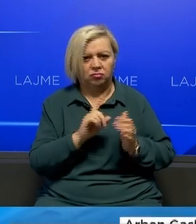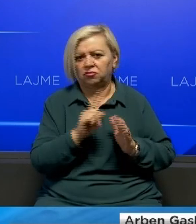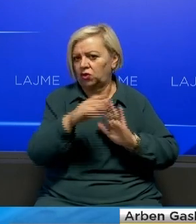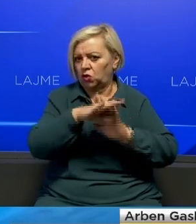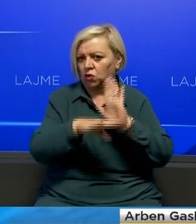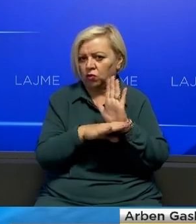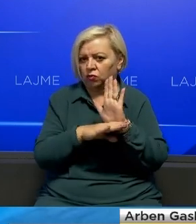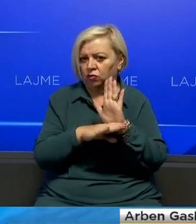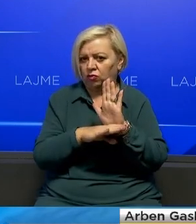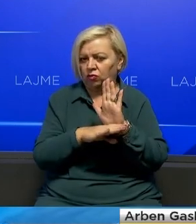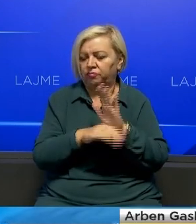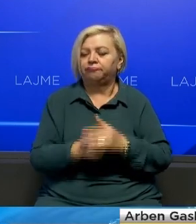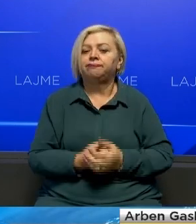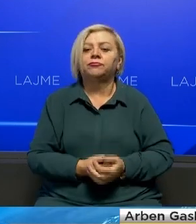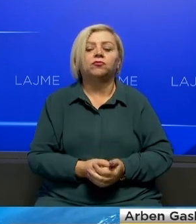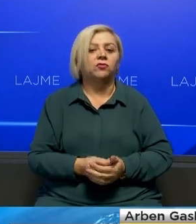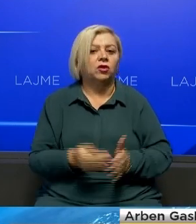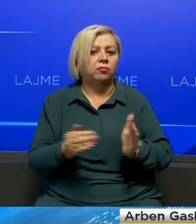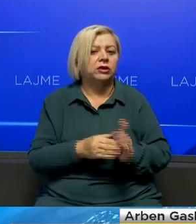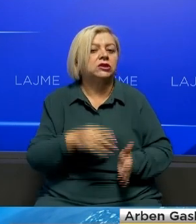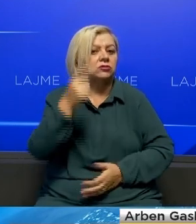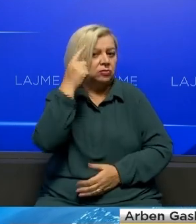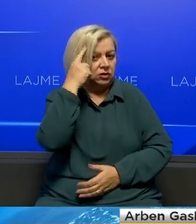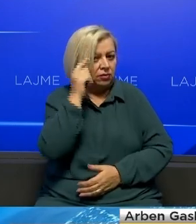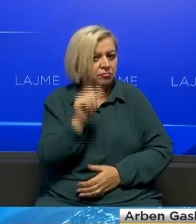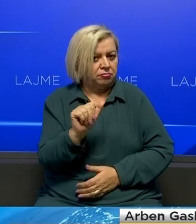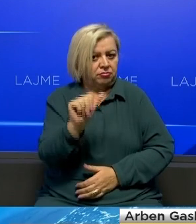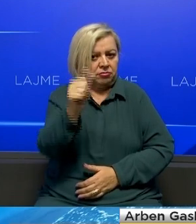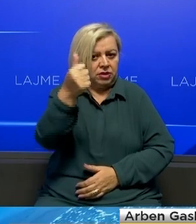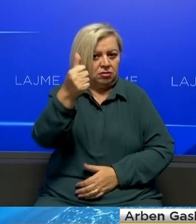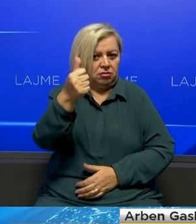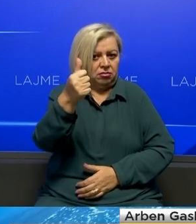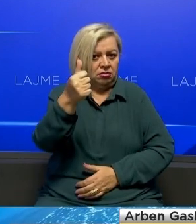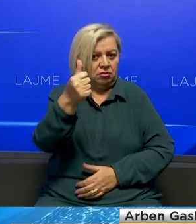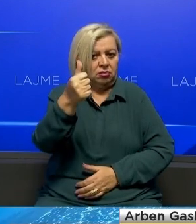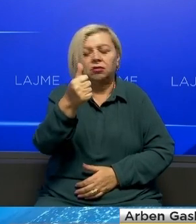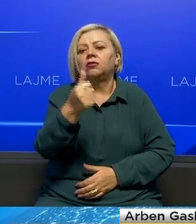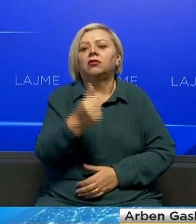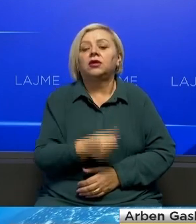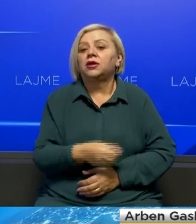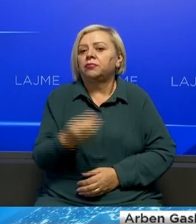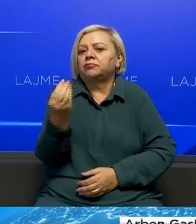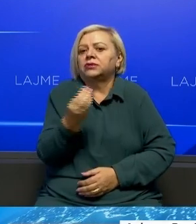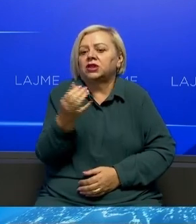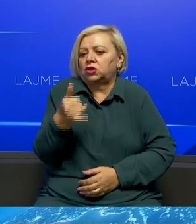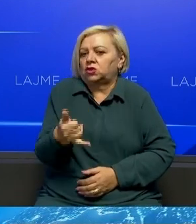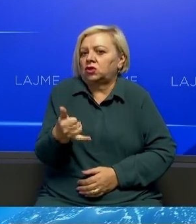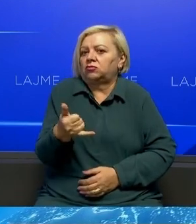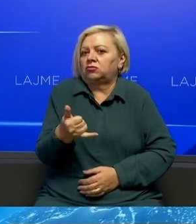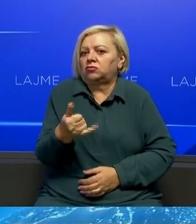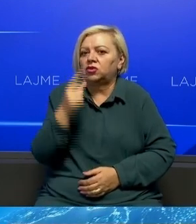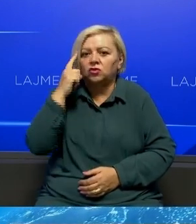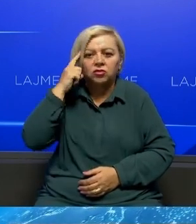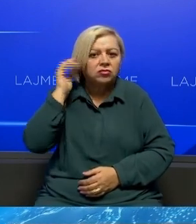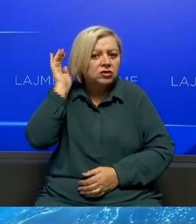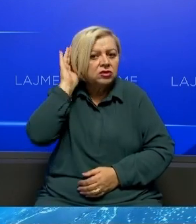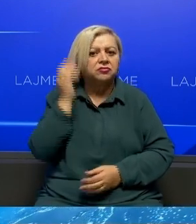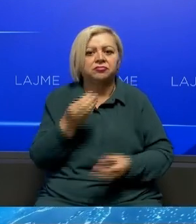dhe ligjë por duhet të adim pikës pari a, pëse sot, zotë i Kryeministr?